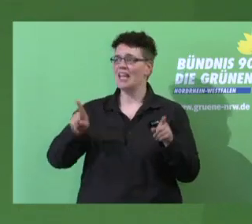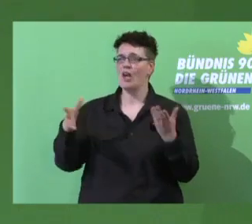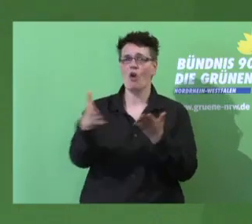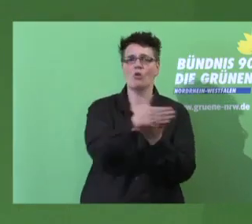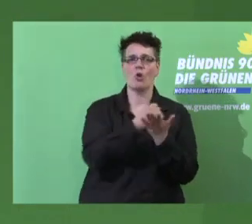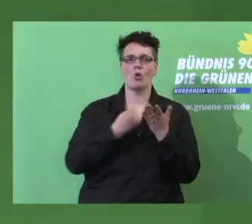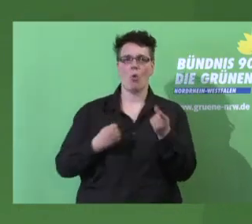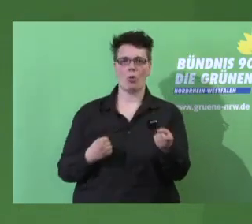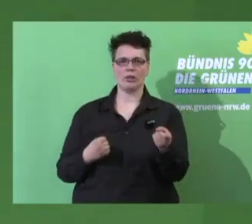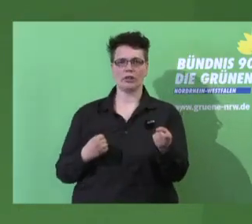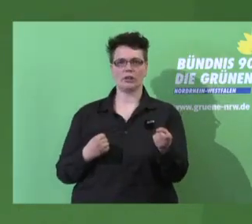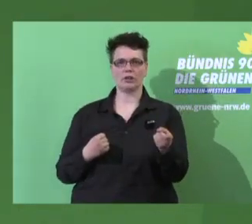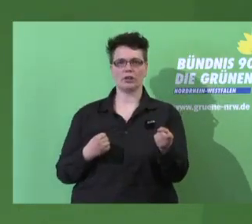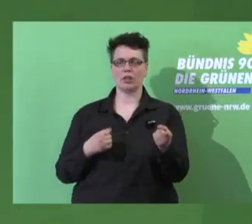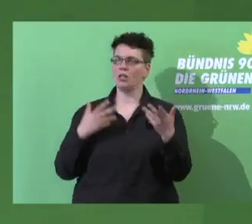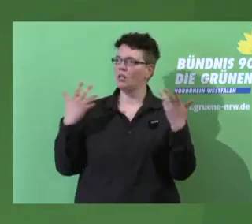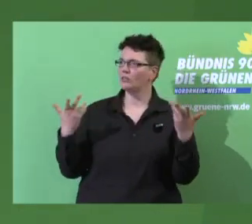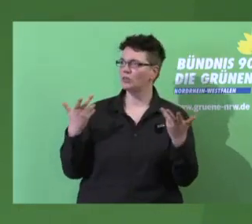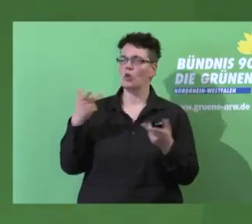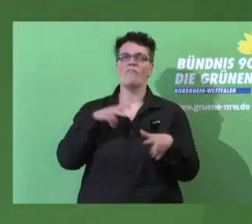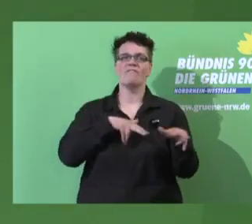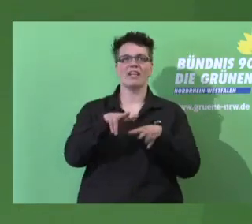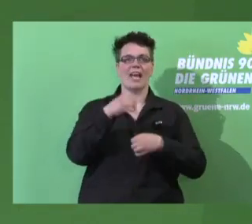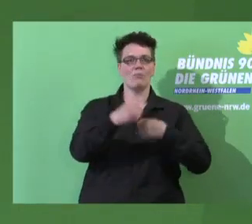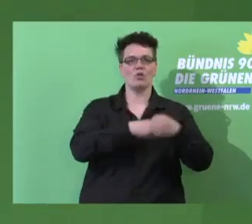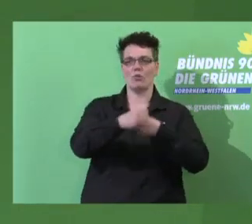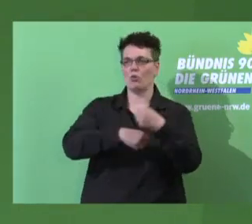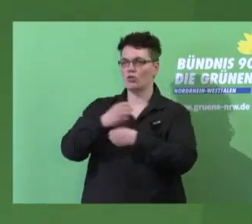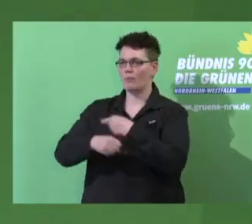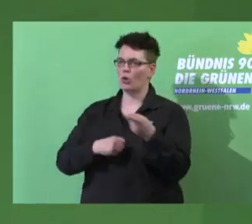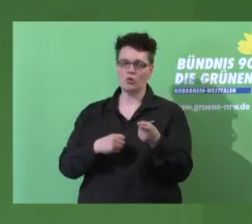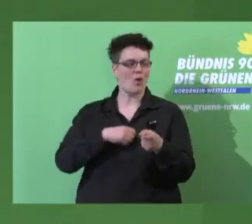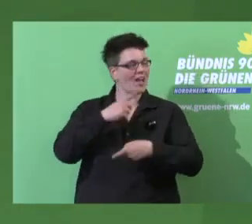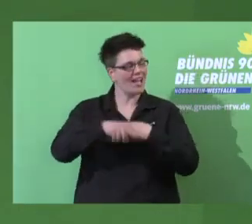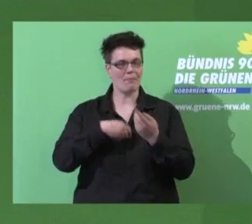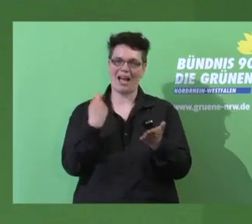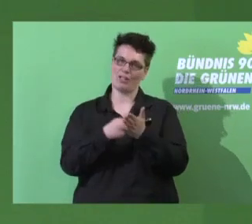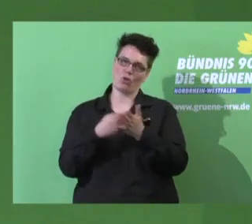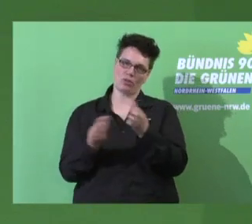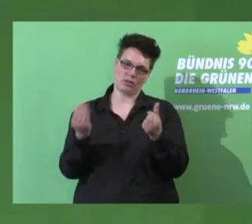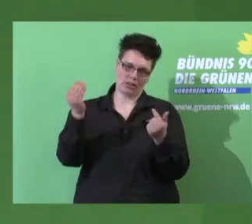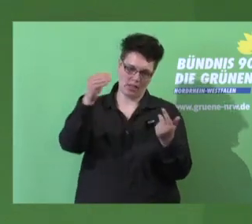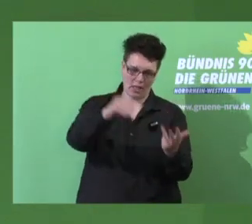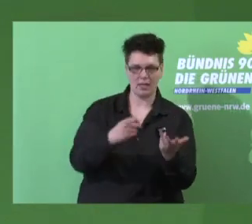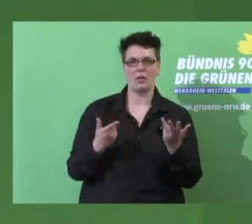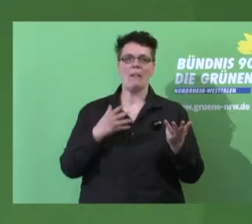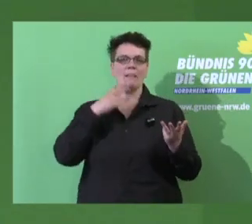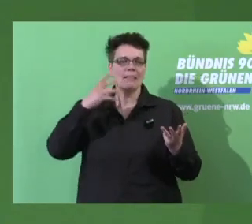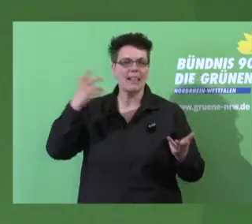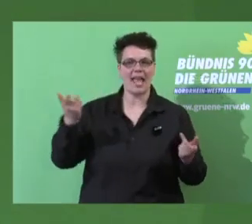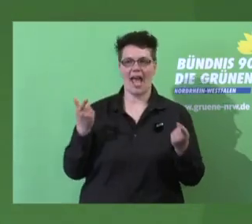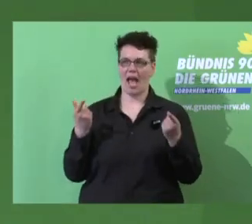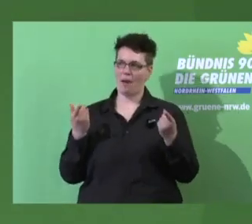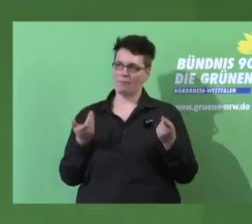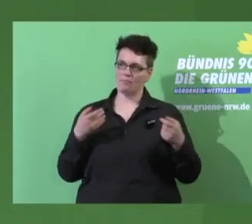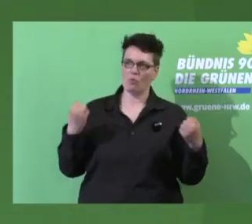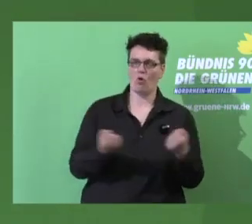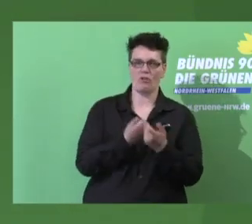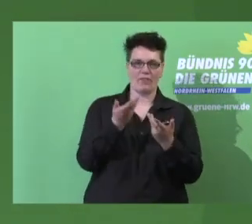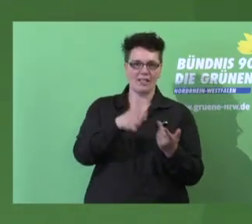Form von motorisierten Verkehr versucht externe Kosten. Treibhausgase, Lärm, Luftzartstoffe, Tote, Verletzte,